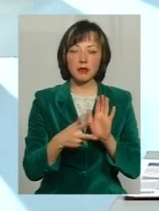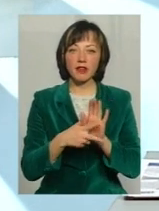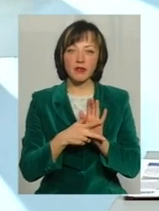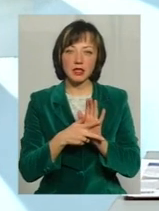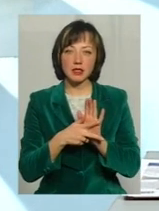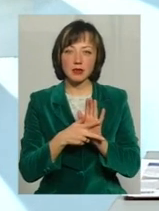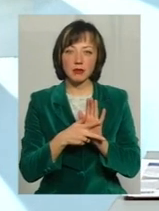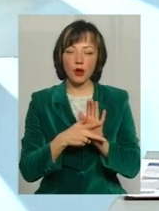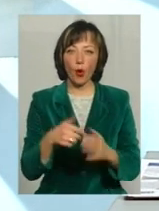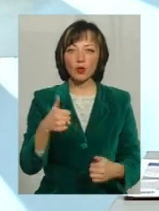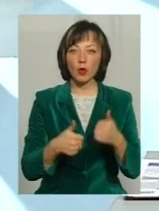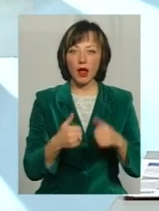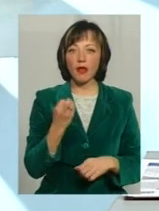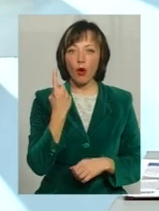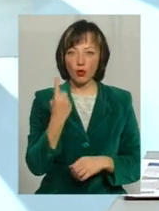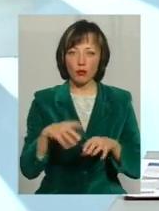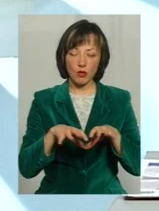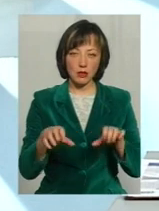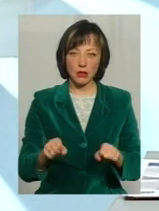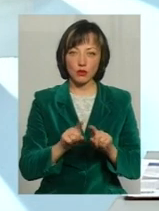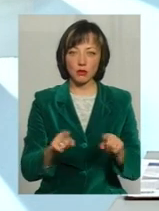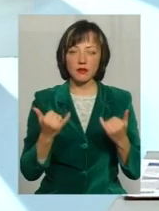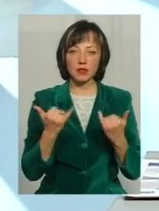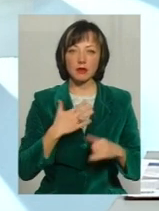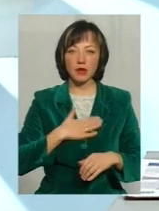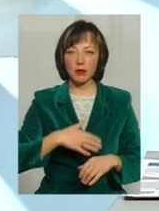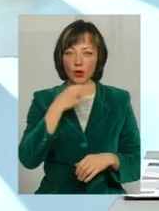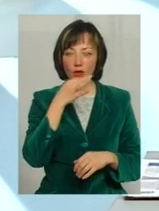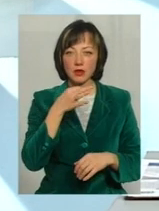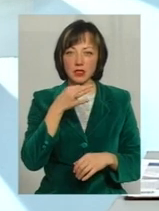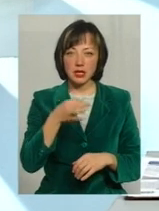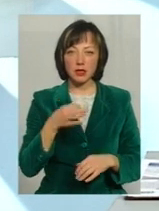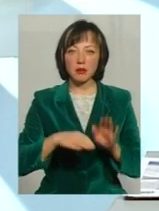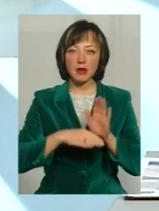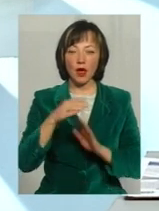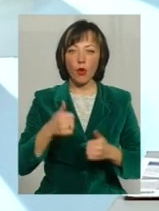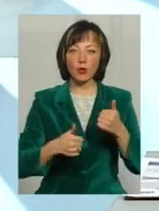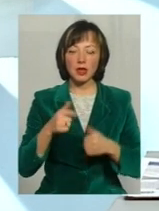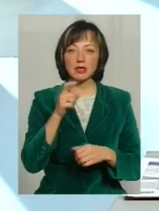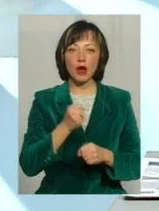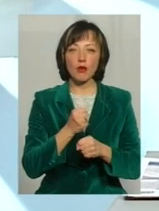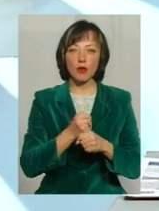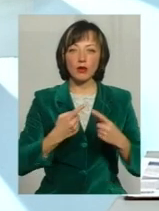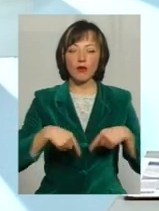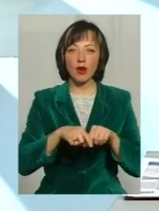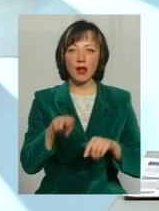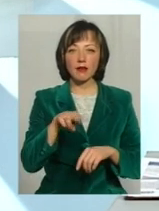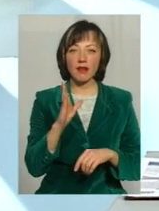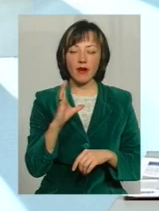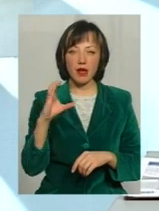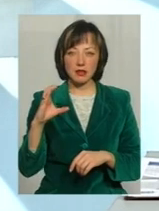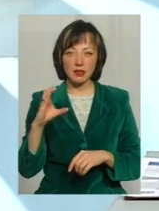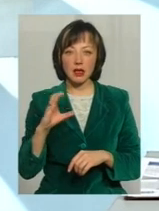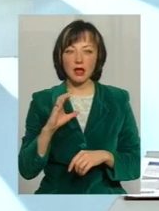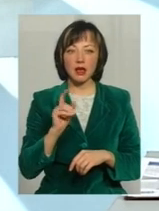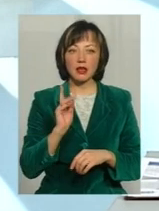конкурентів на одну посаду Особливо зараз мені приємно говорити Піднялась конкуренція за роботу в органі ДВС Тому що